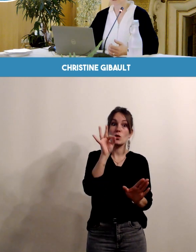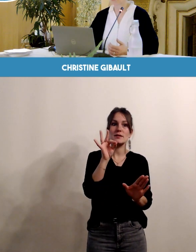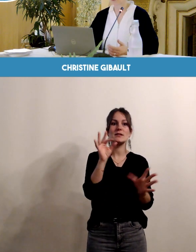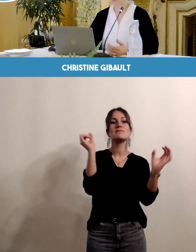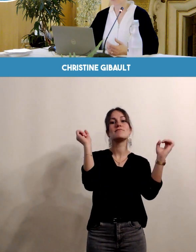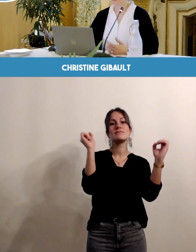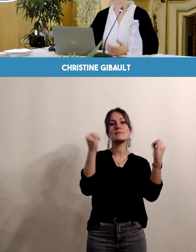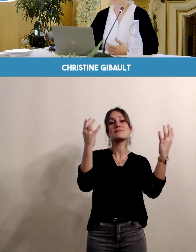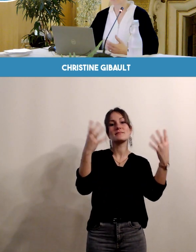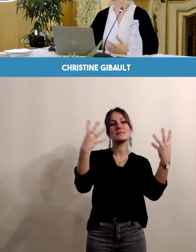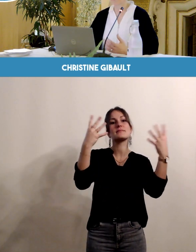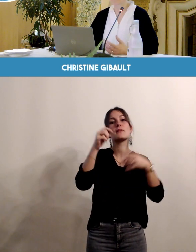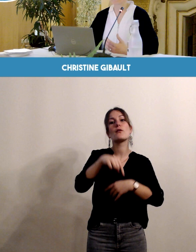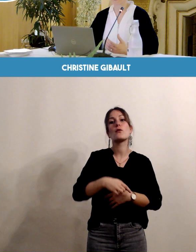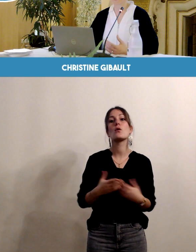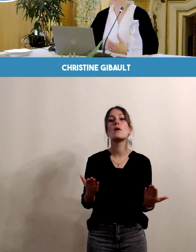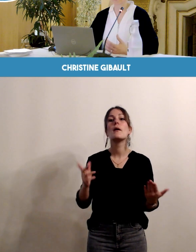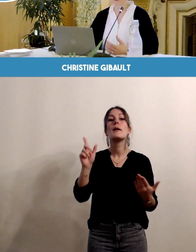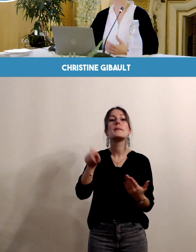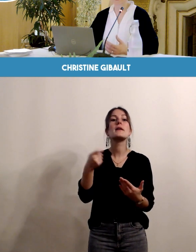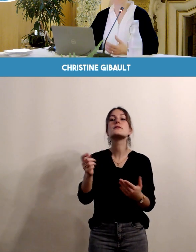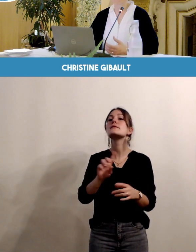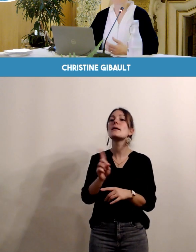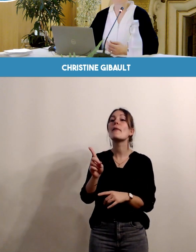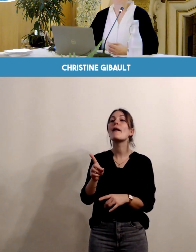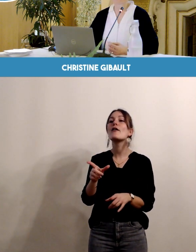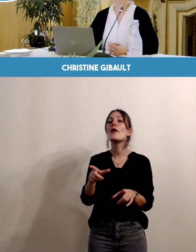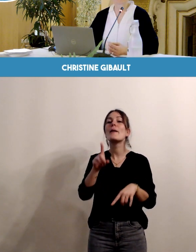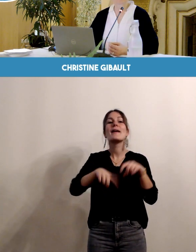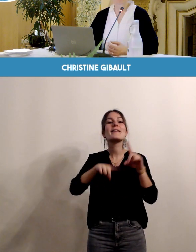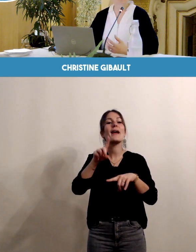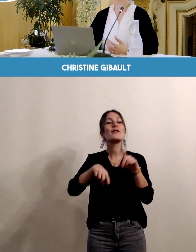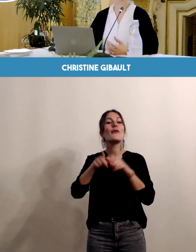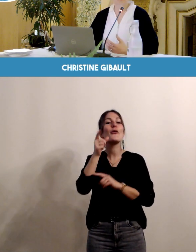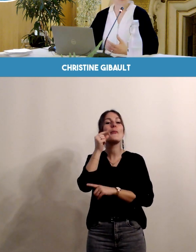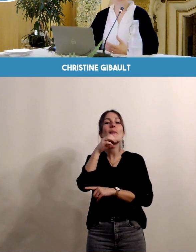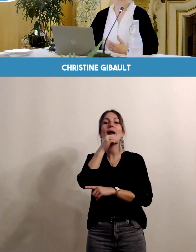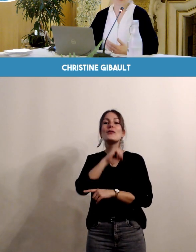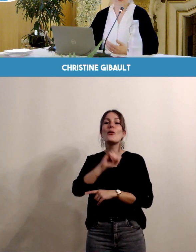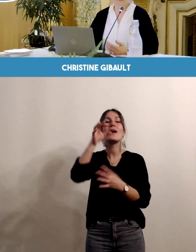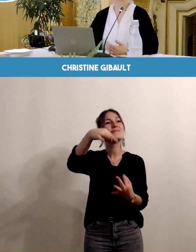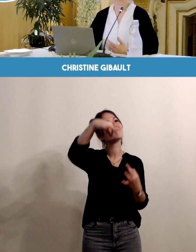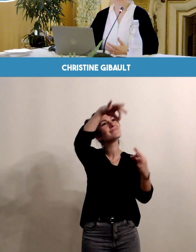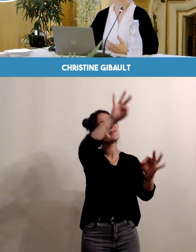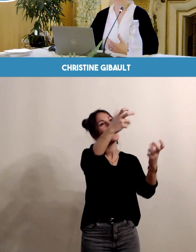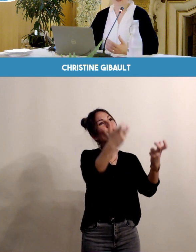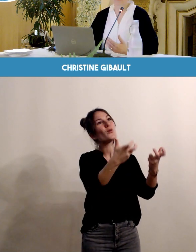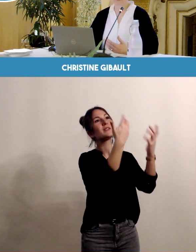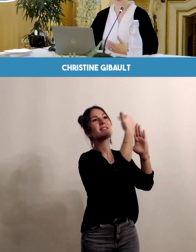Ça c'est important puisqu'évidemment on n'arrive pas avec sa liste au Père Noël dans une structure où peut-être qu'on n'est